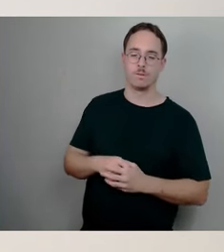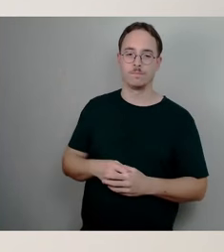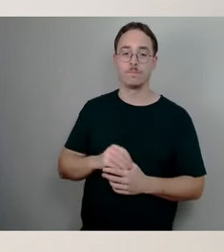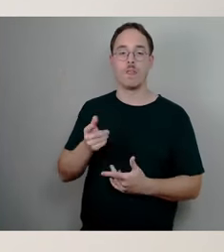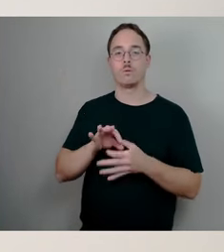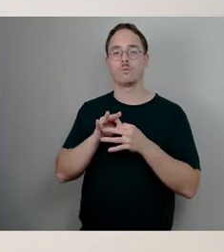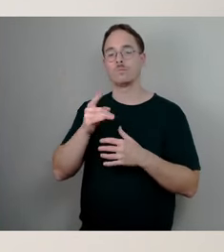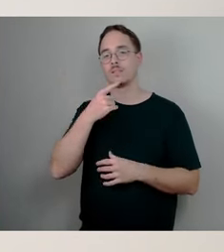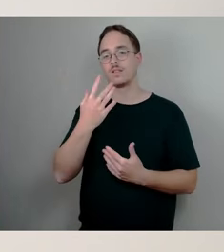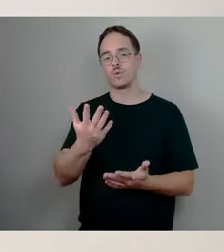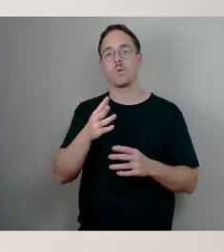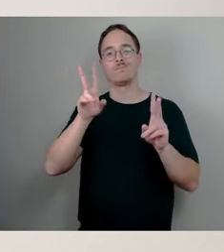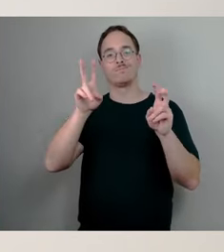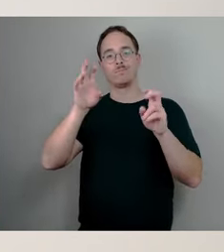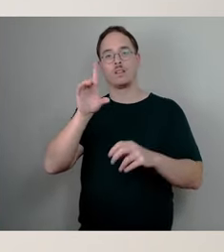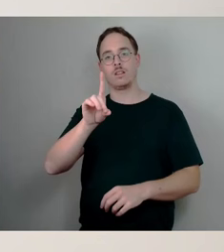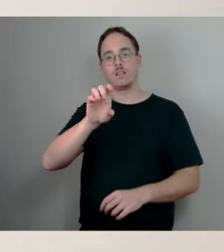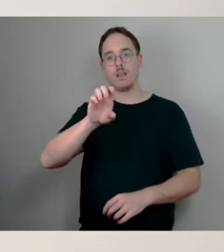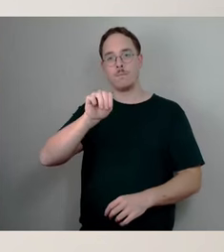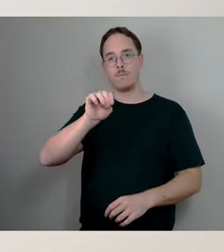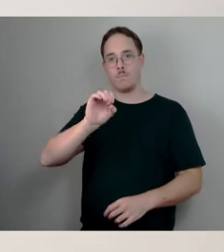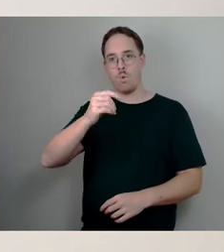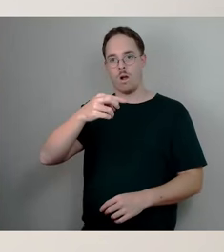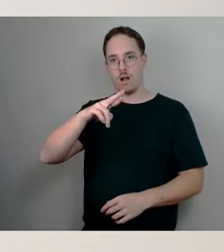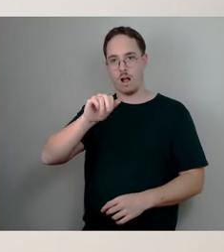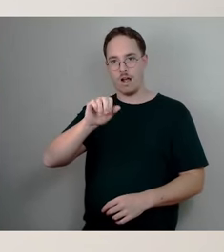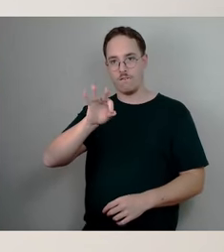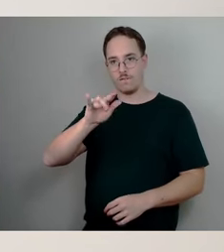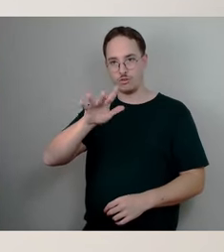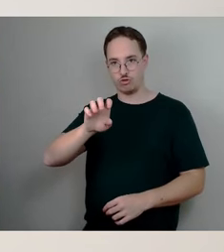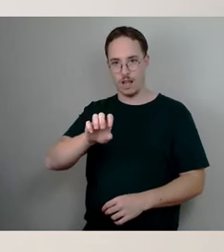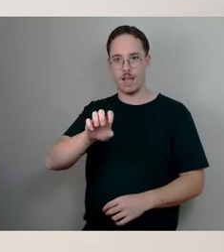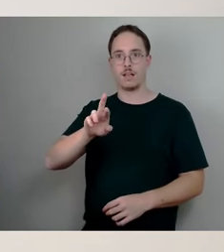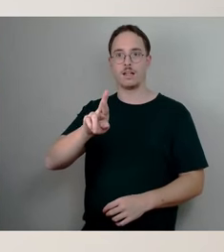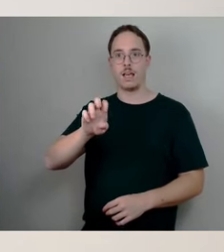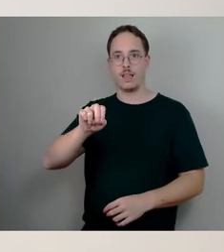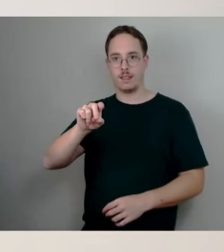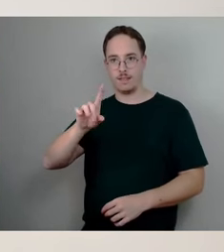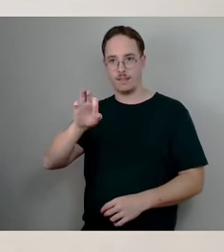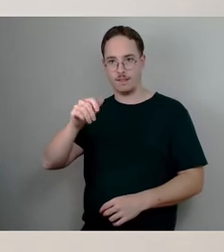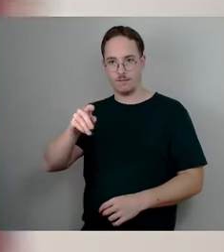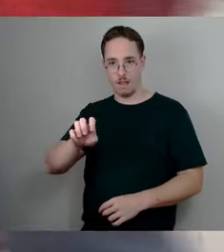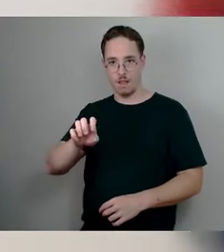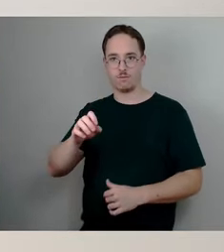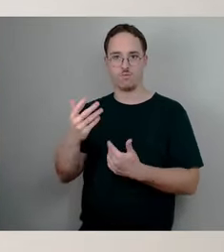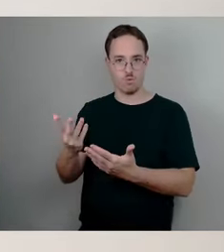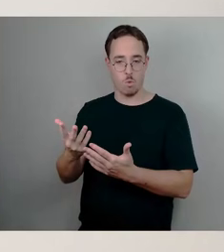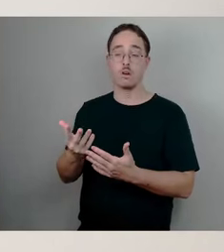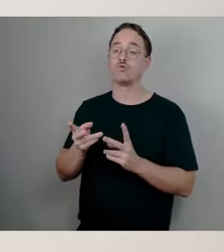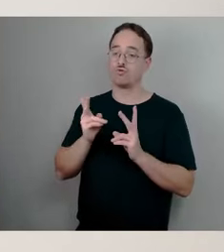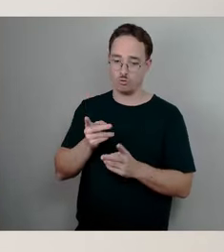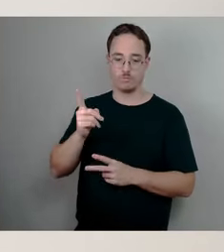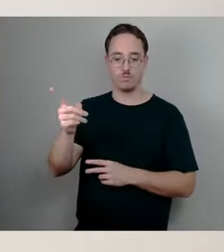es gibt den Stadtratsbeschluss. Es war derzeit nicht möglich, diesen auch finanziell im Haushaltsentwurf